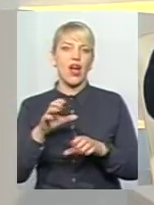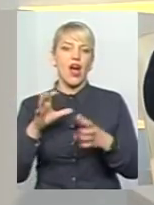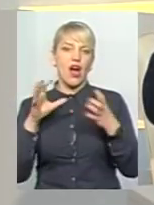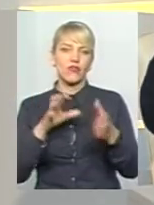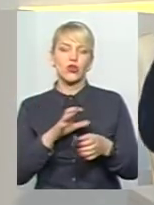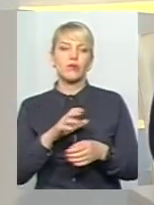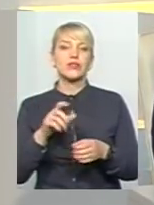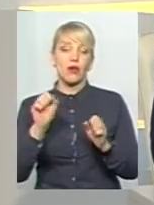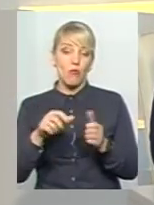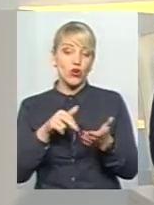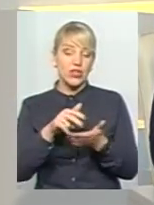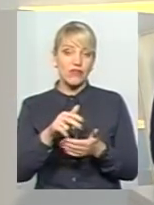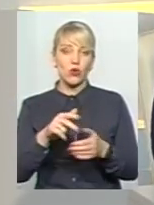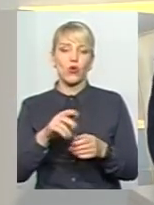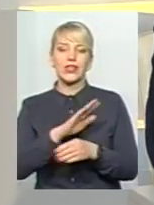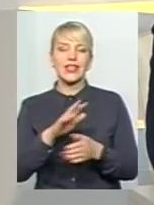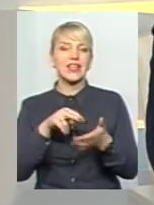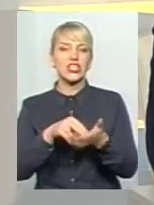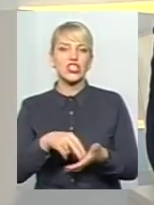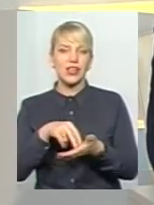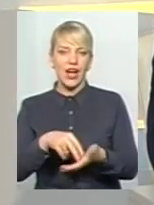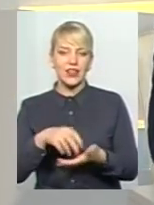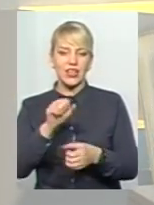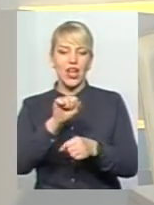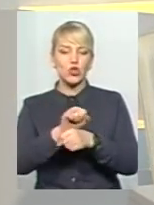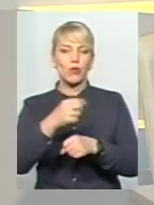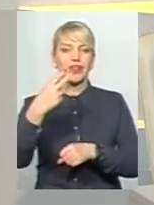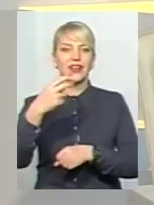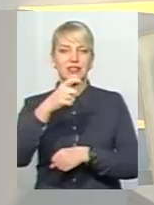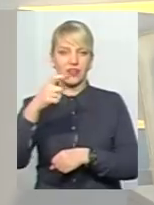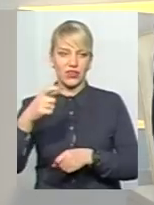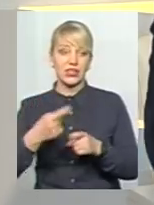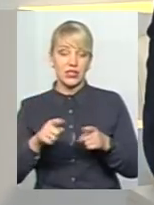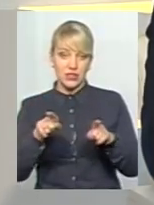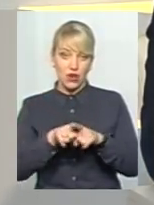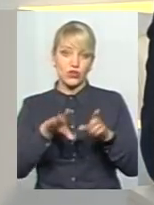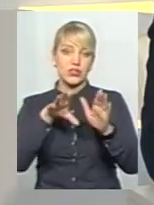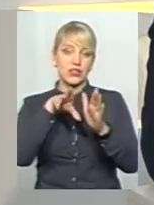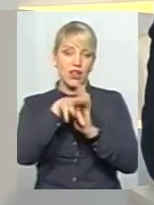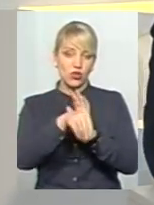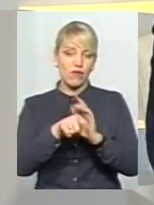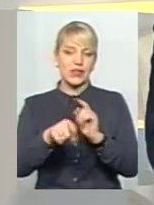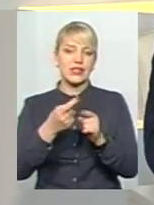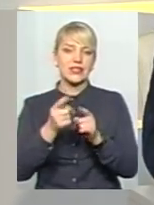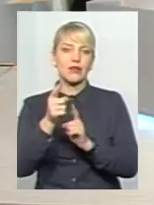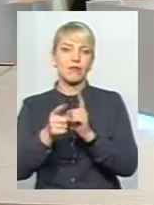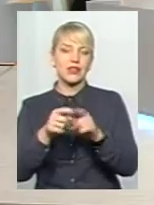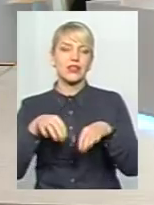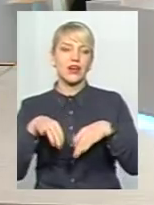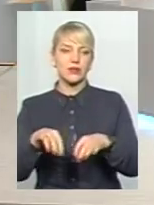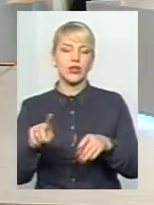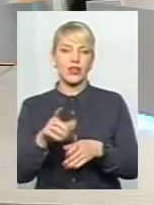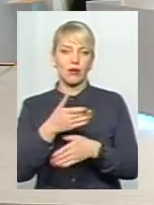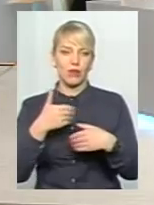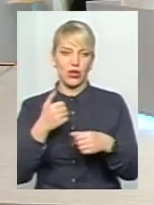а не чекати на зупинці півгодини, коли мій безпосередньо приїде. Тобто це теж складова отих змін в транспорті, які ми робимо. Я прошу